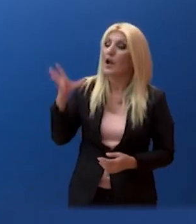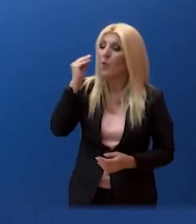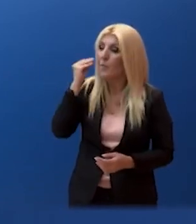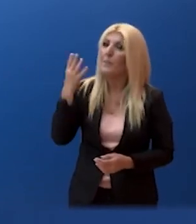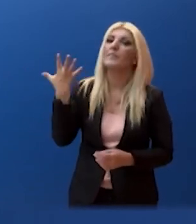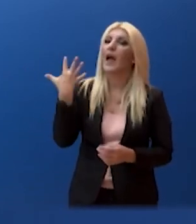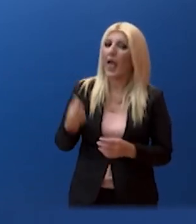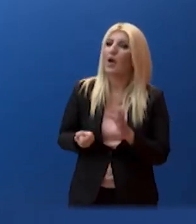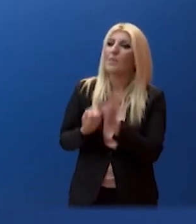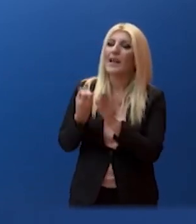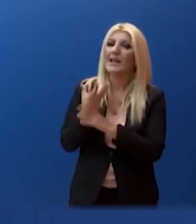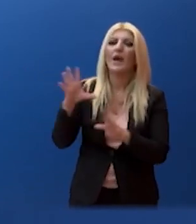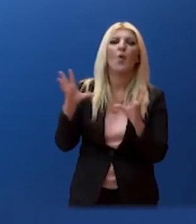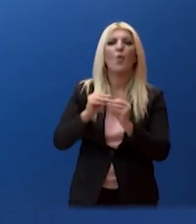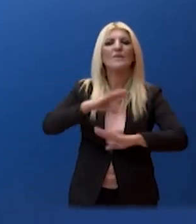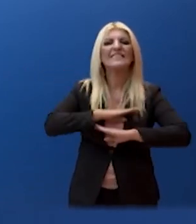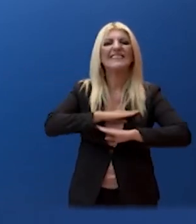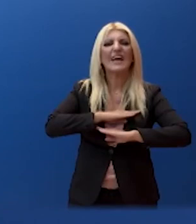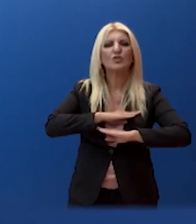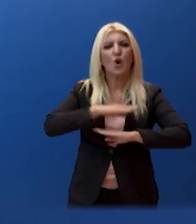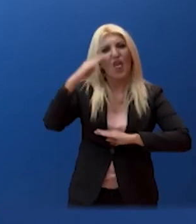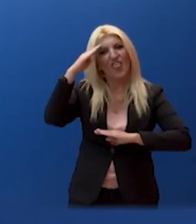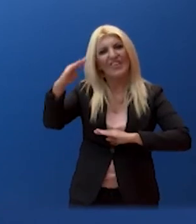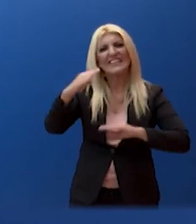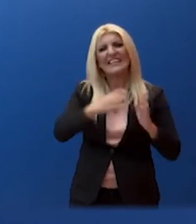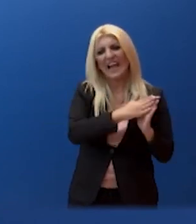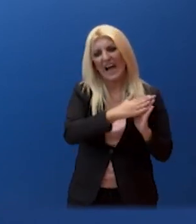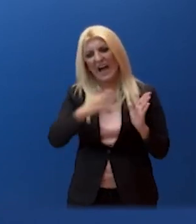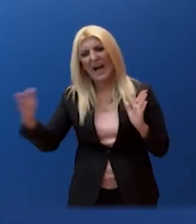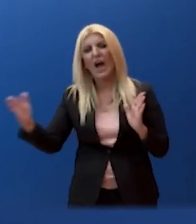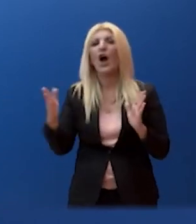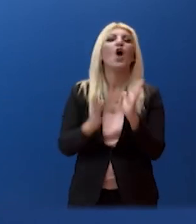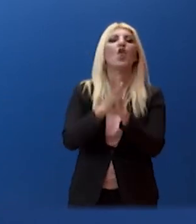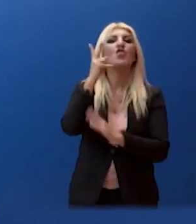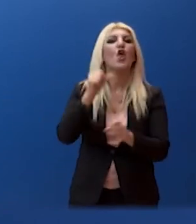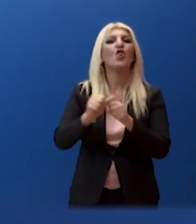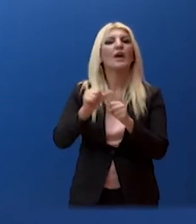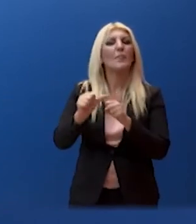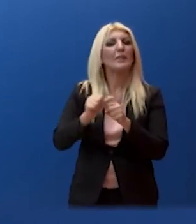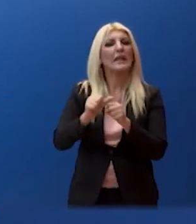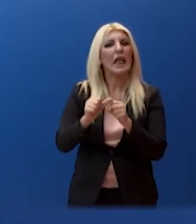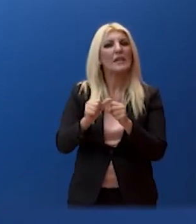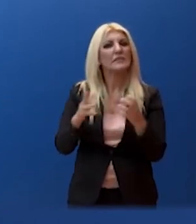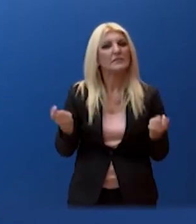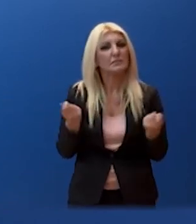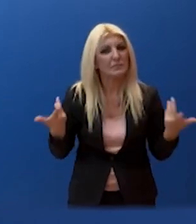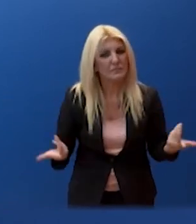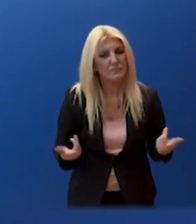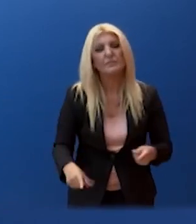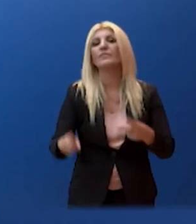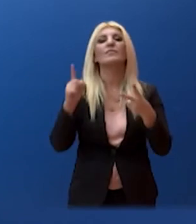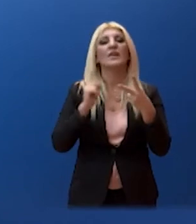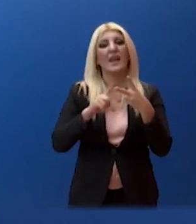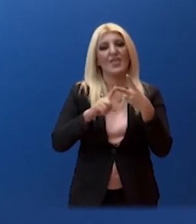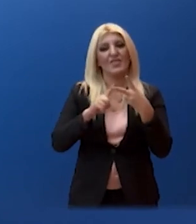της θητείας στους 12 μήνες του στρατό Ξηράς που το άνοιξε ο Πρωθυπουργός στο Φόρουμ της Θεσσαλονίκης και δεύτερον